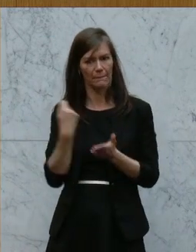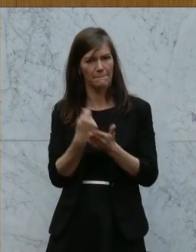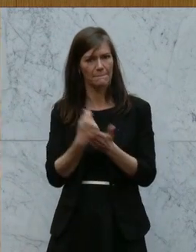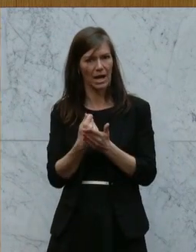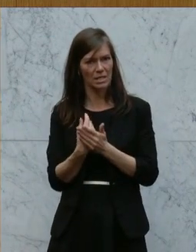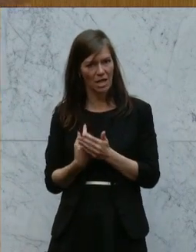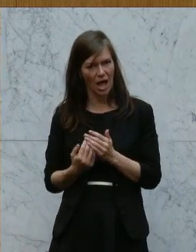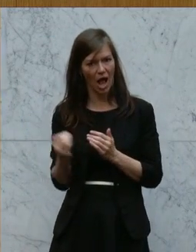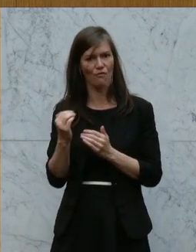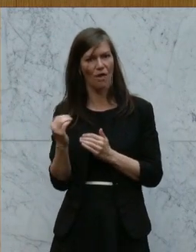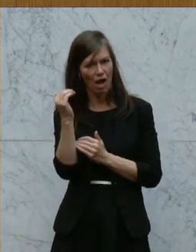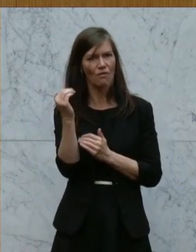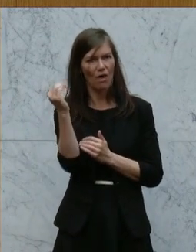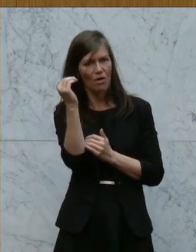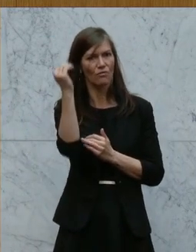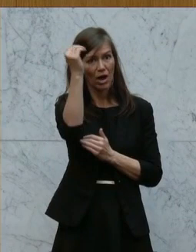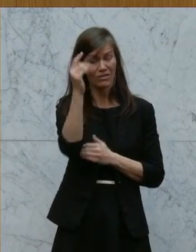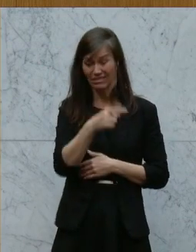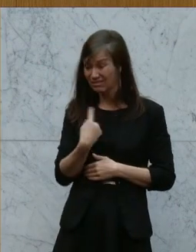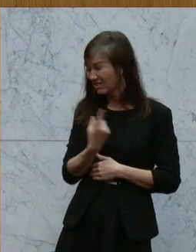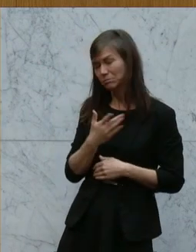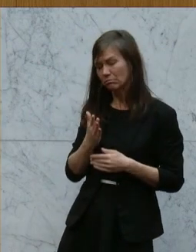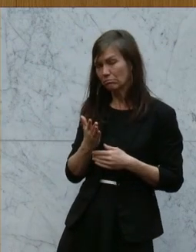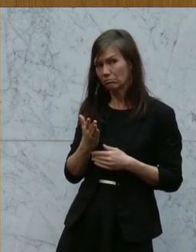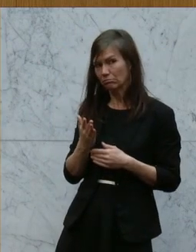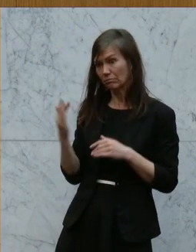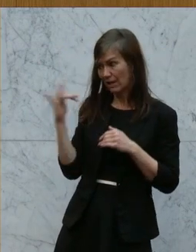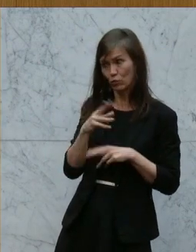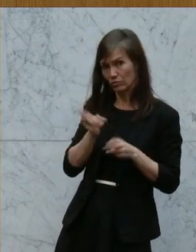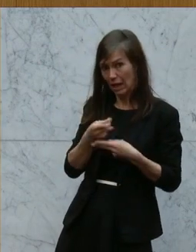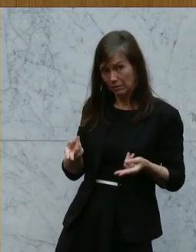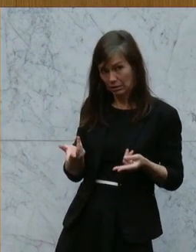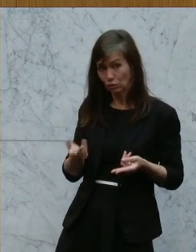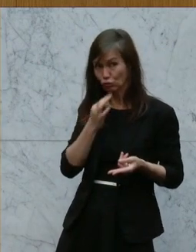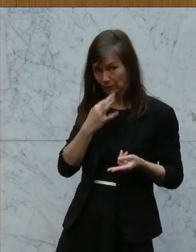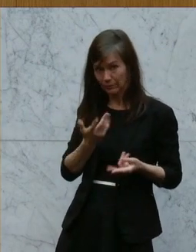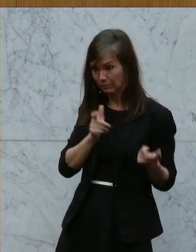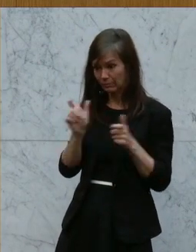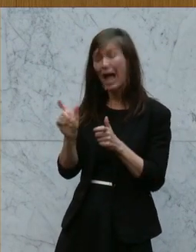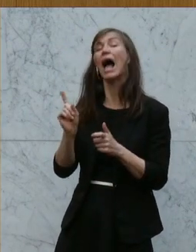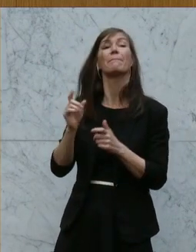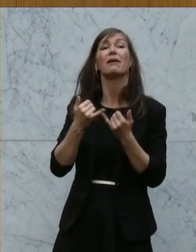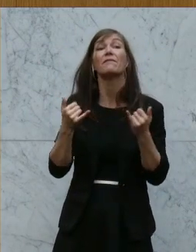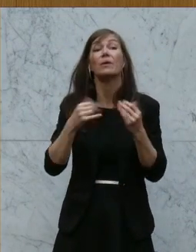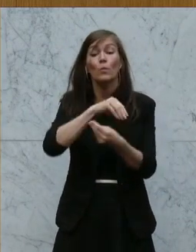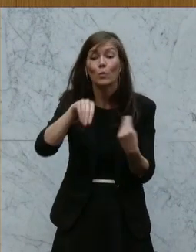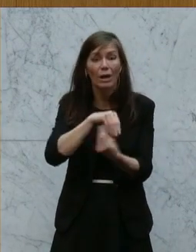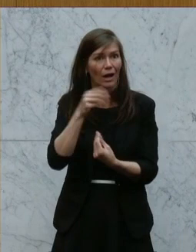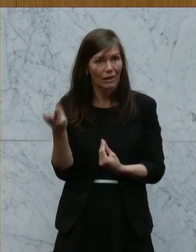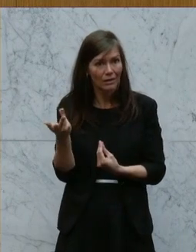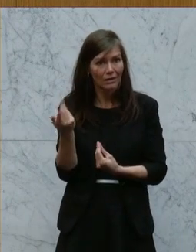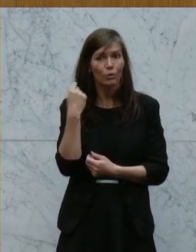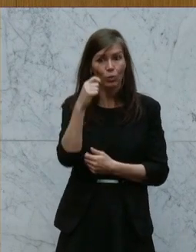sozusagen etwas, das ist außerhalb des Einflussbereichs, aber was nicht außerhalb des Einflussbereichs ist, ist die Frage, wie gehen wir jetzt um mit dieser